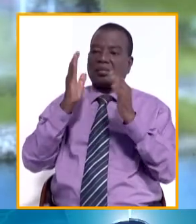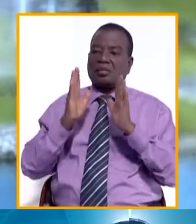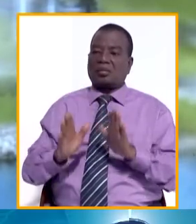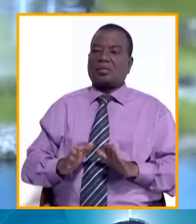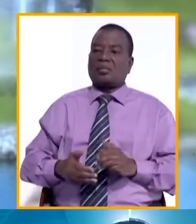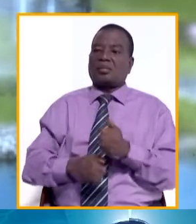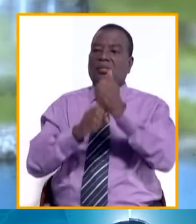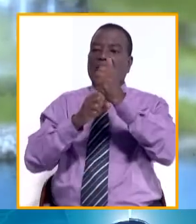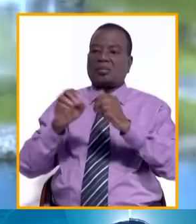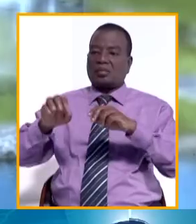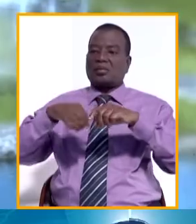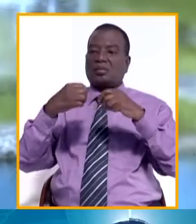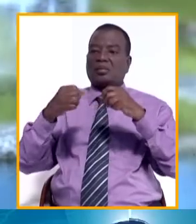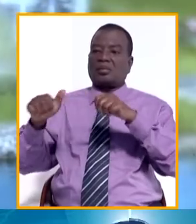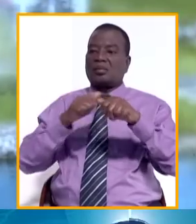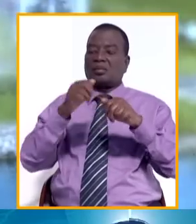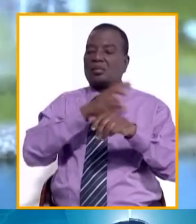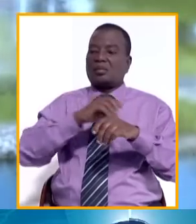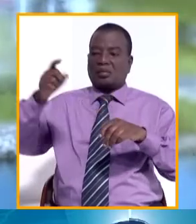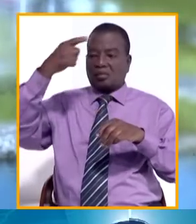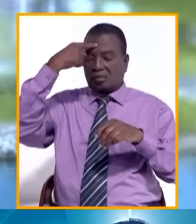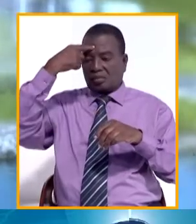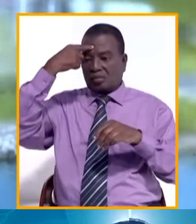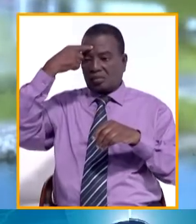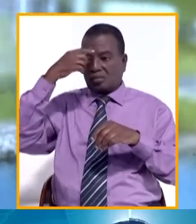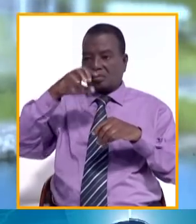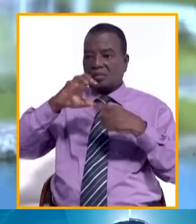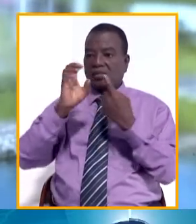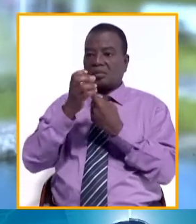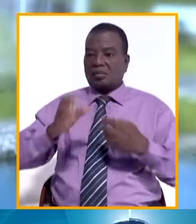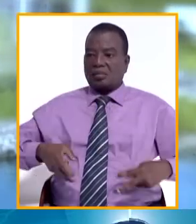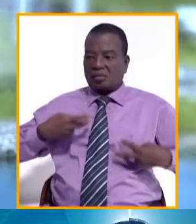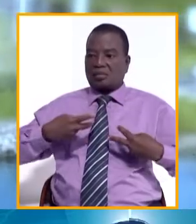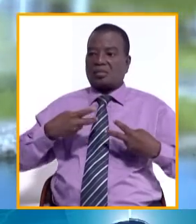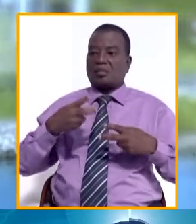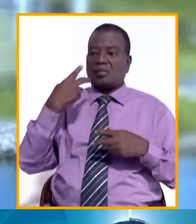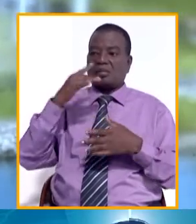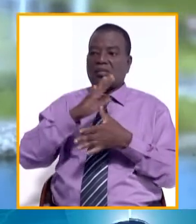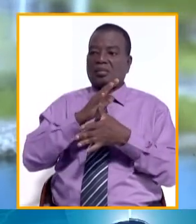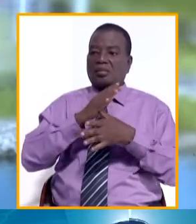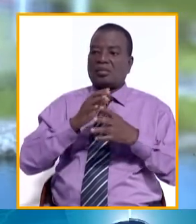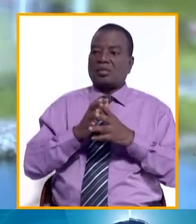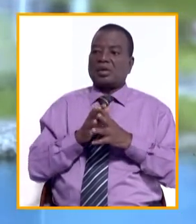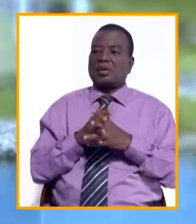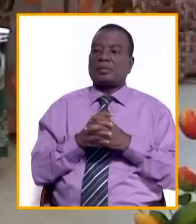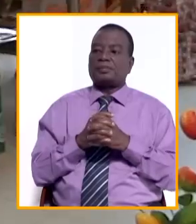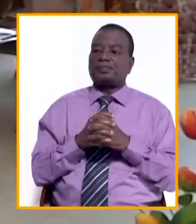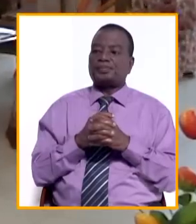soutenir les actions du gouvernement visant à l'amélioration des conditions de vie des femmes et des jeunes filles. Boubacar Silla, Charles Tateau.